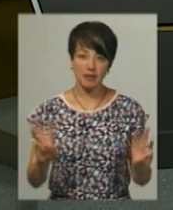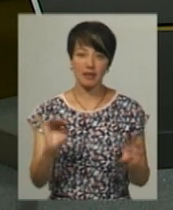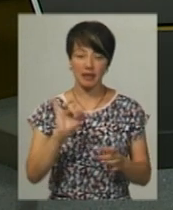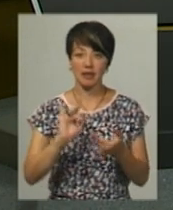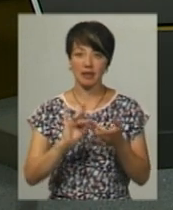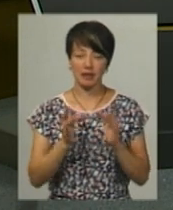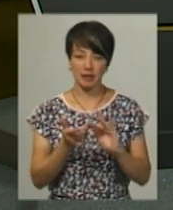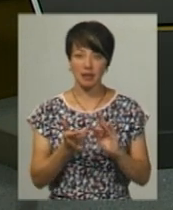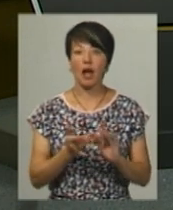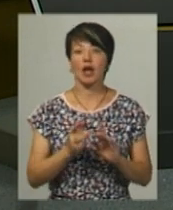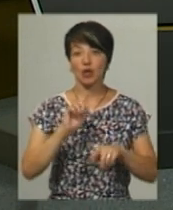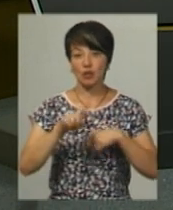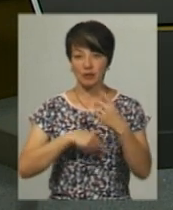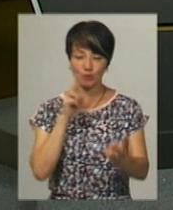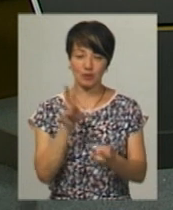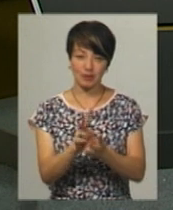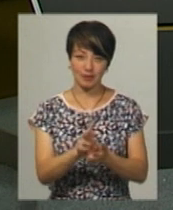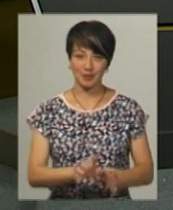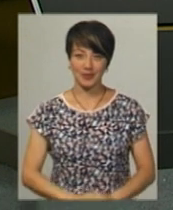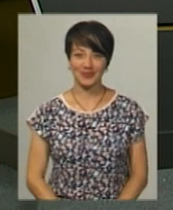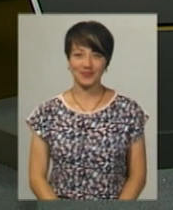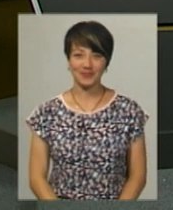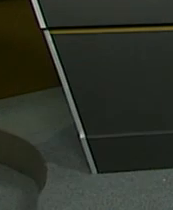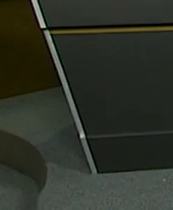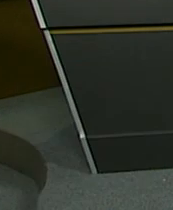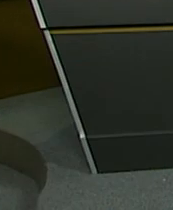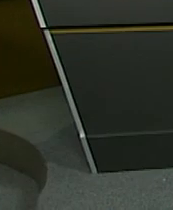в мережі Ютуб. Зустрінемося завтра о 18.30.